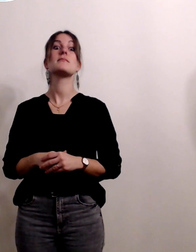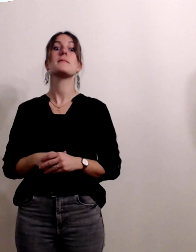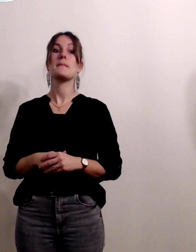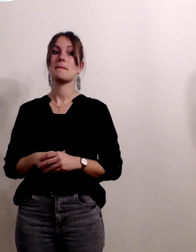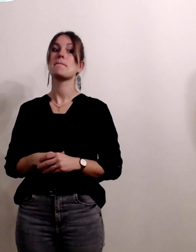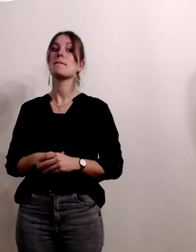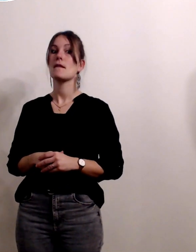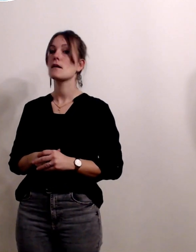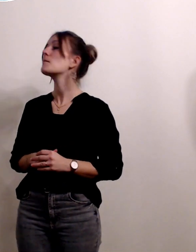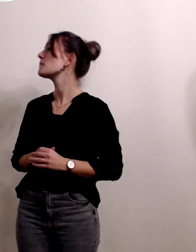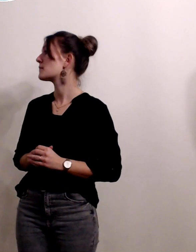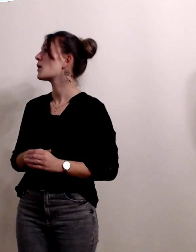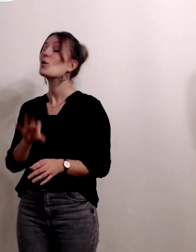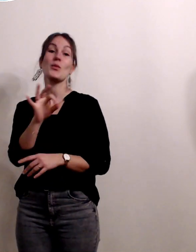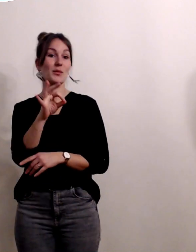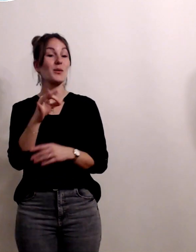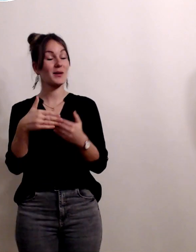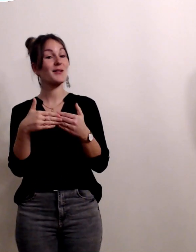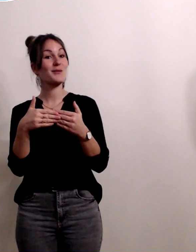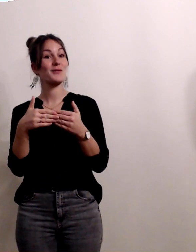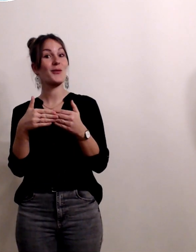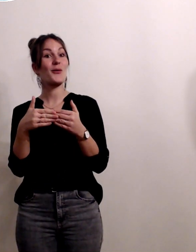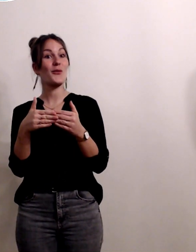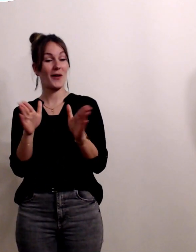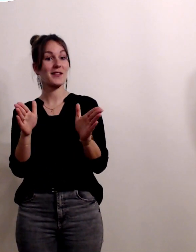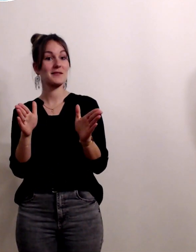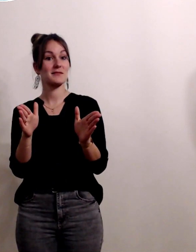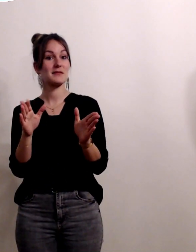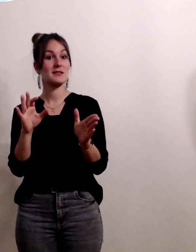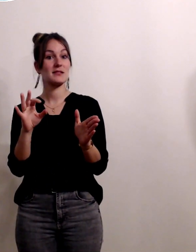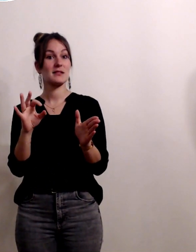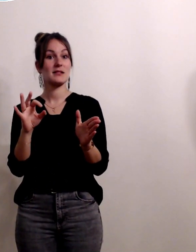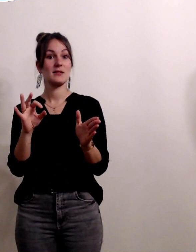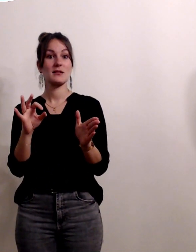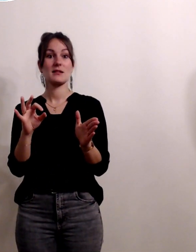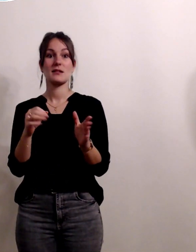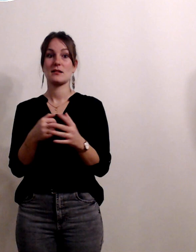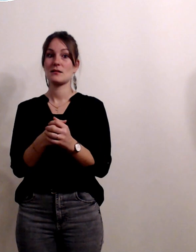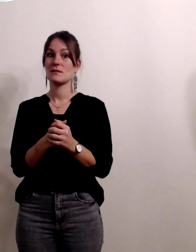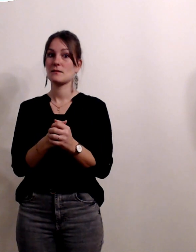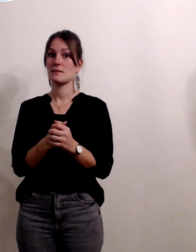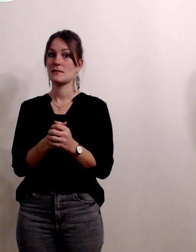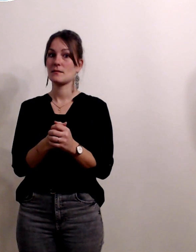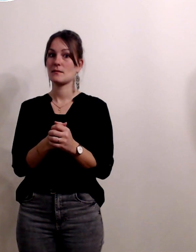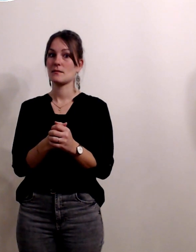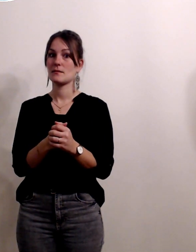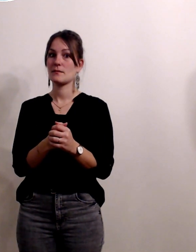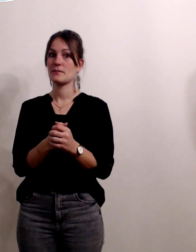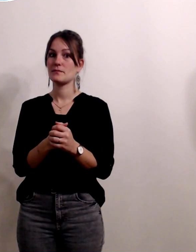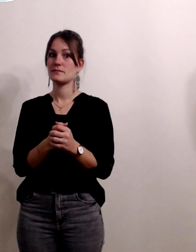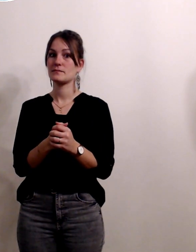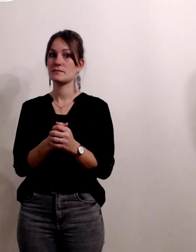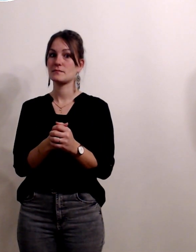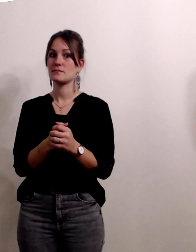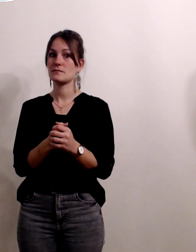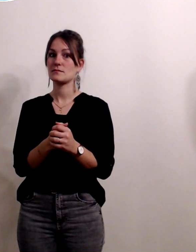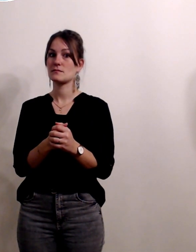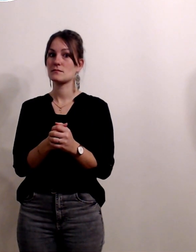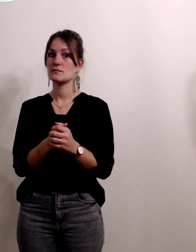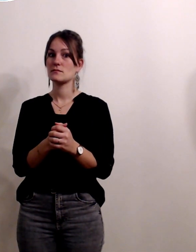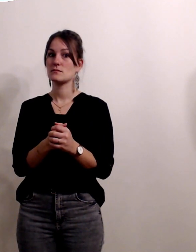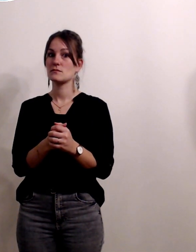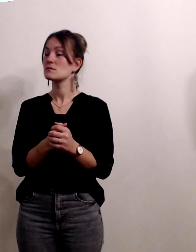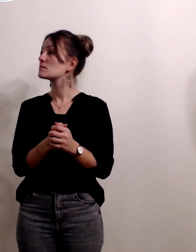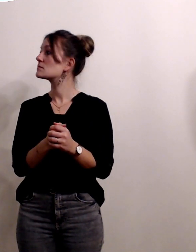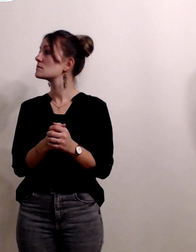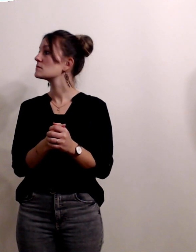ouverte quand même oui et le souhait ça fait loin sinon pour ramener à l'hôpital